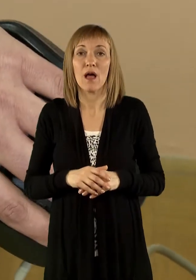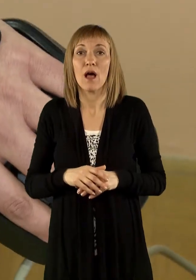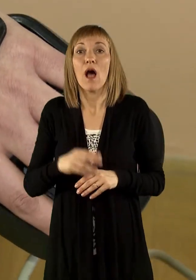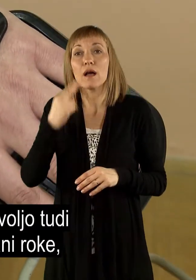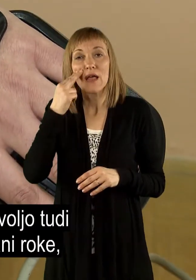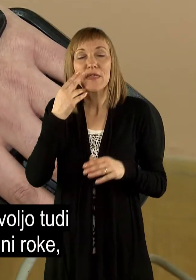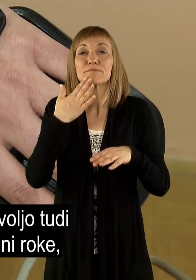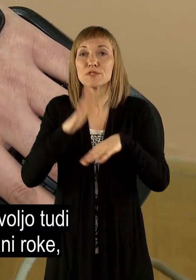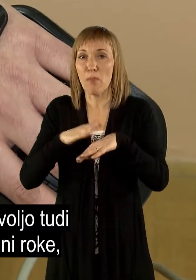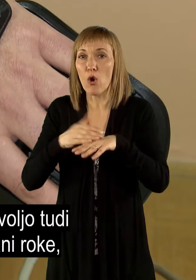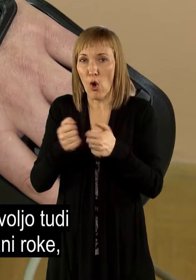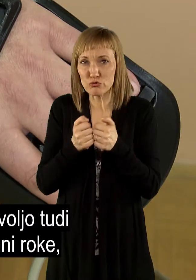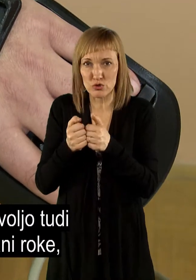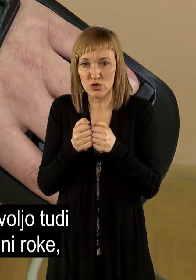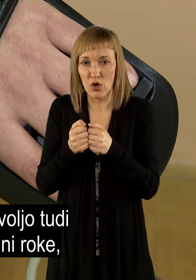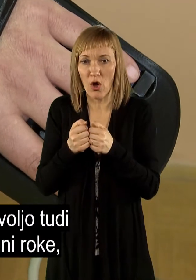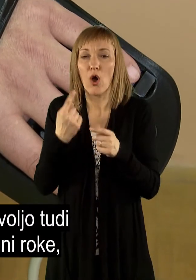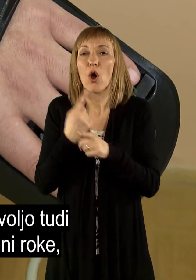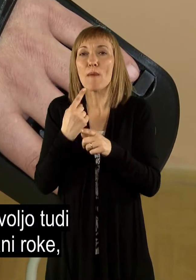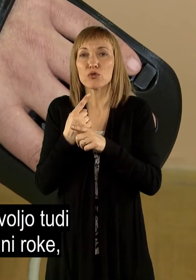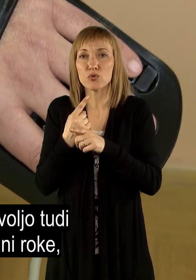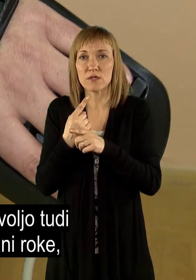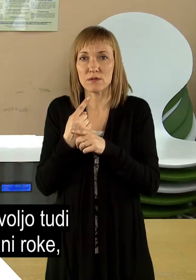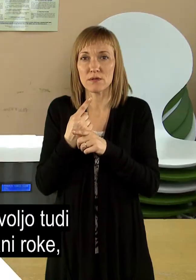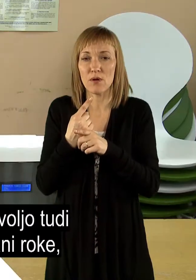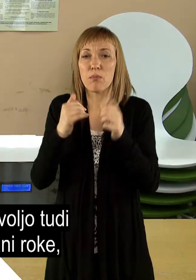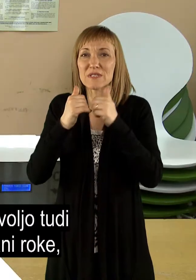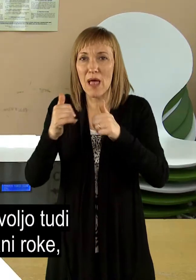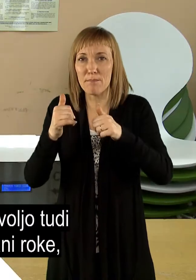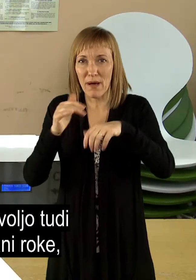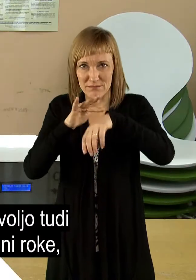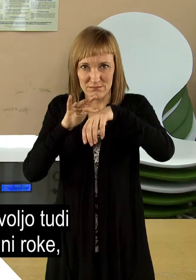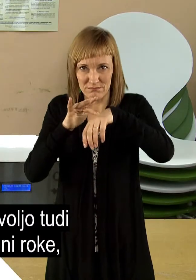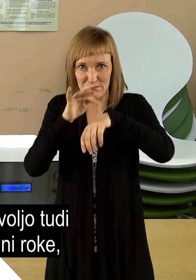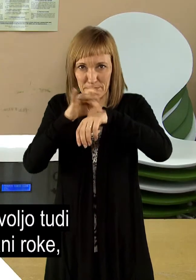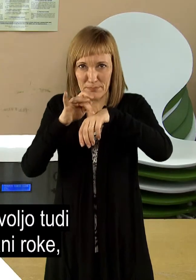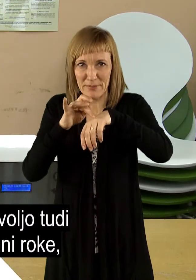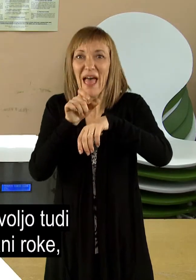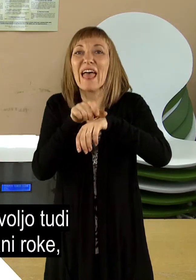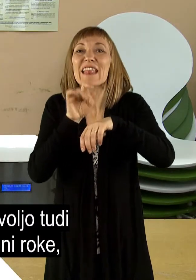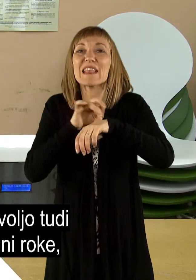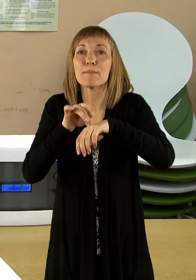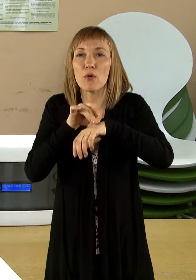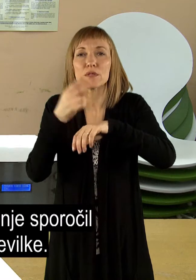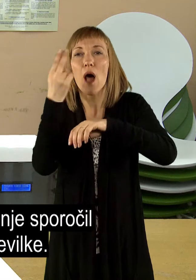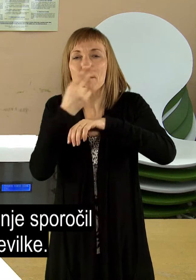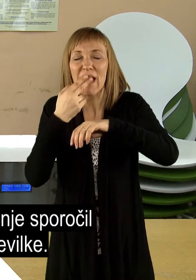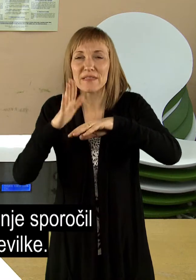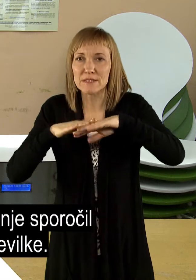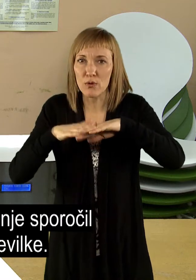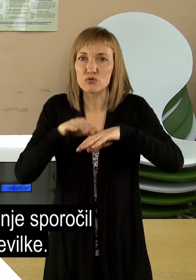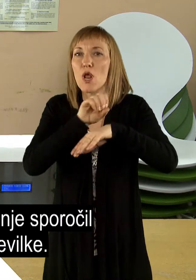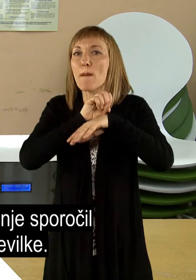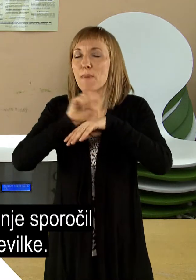Kar se tiče SMS-a, je na volju tudi tipkovnica na vrhnji strani roke, kjer pomeni